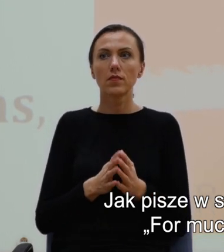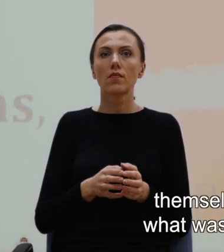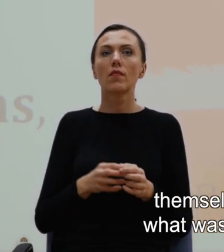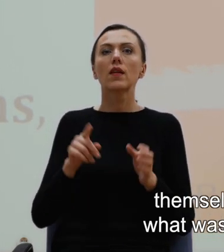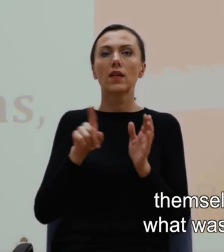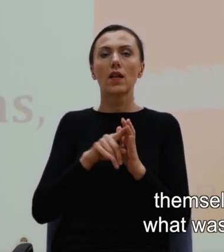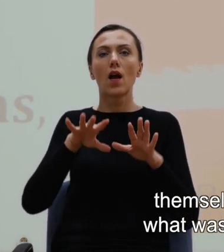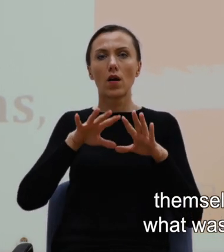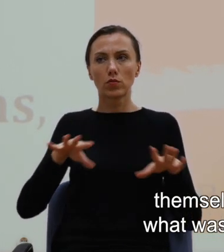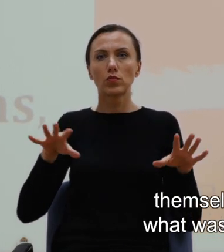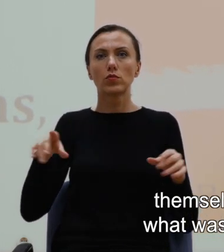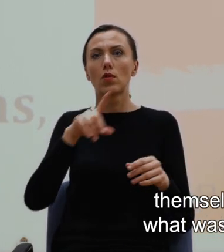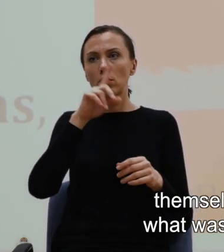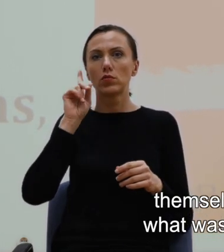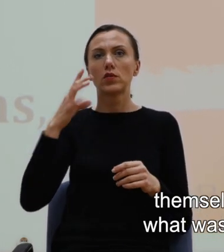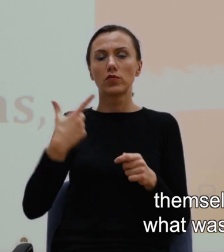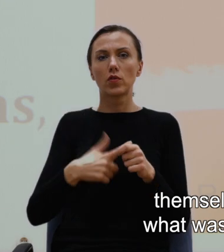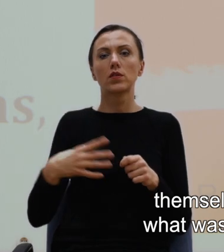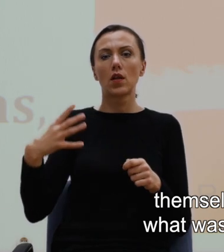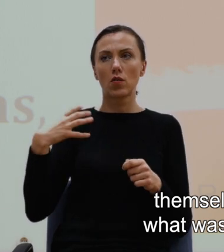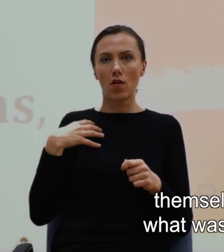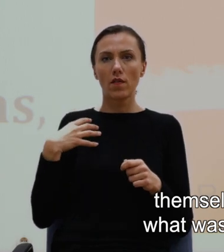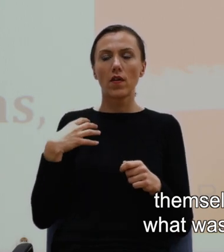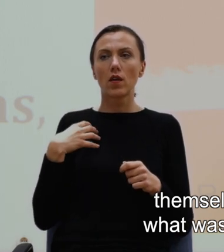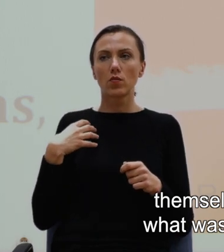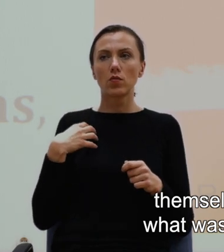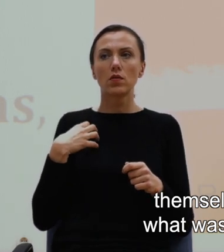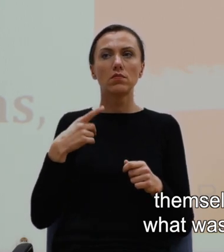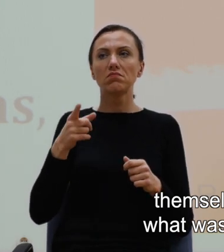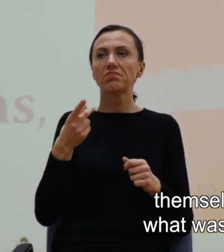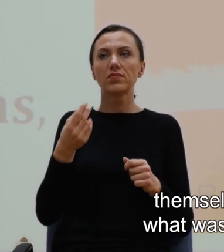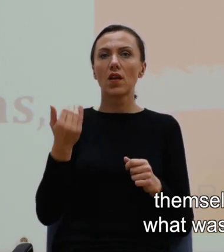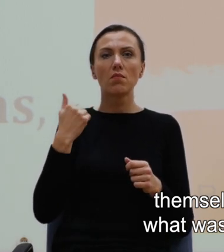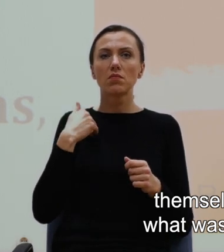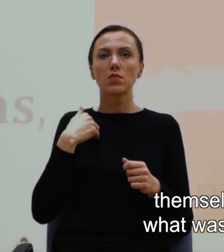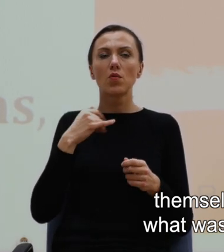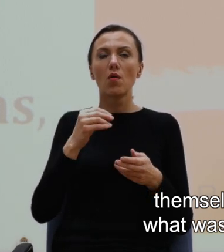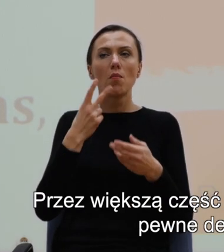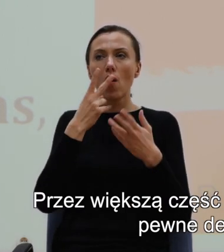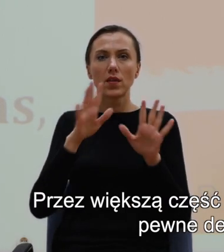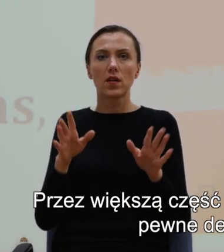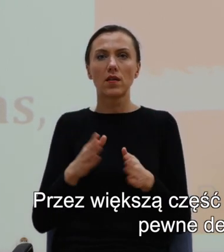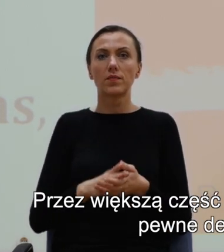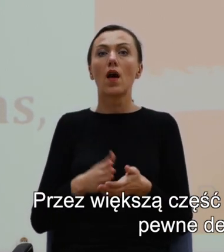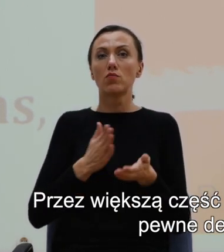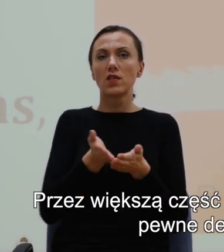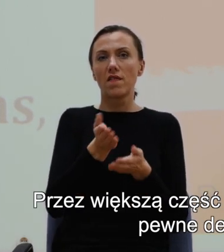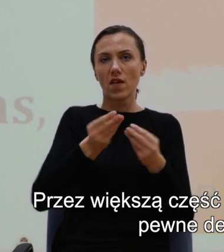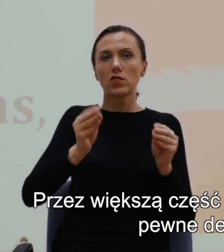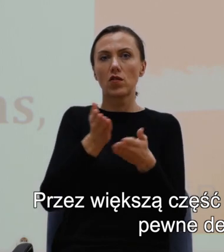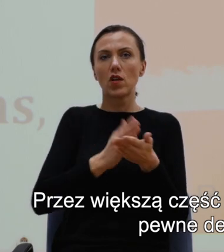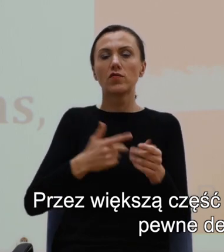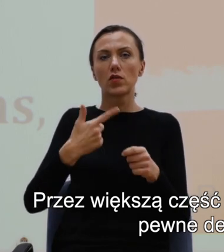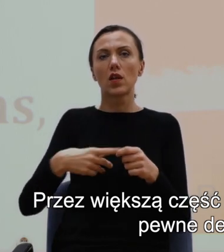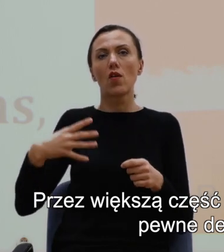southerners themselves lay down such strict rules about what was and what was not authentically southern. Przez większą część XX wieku